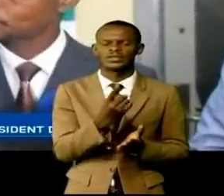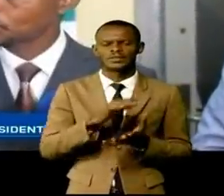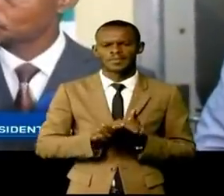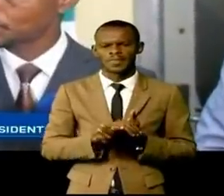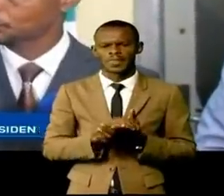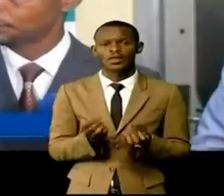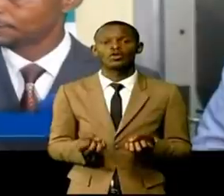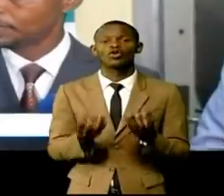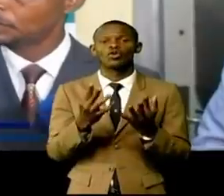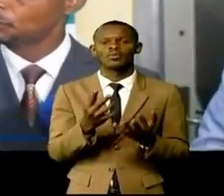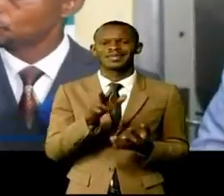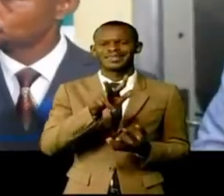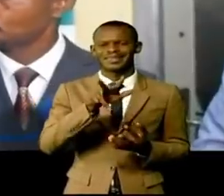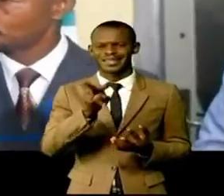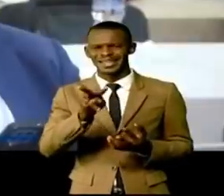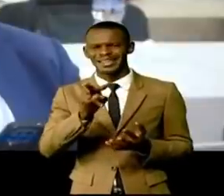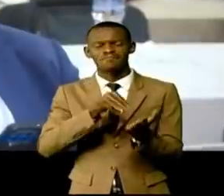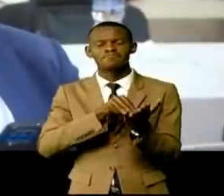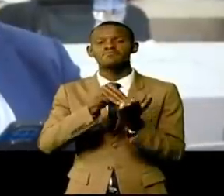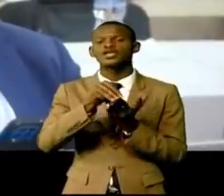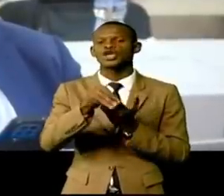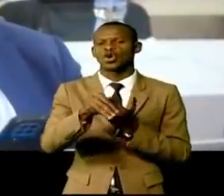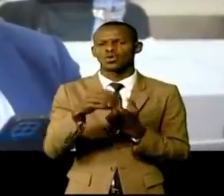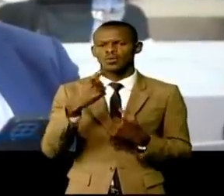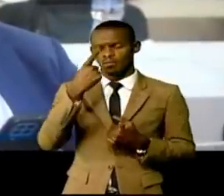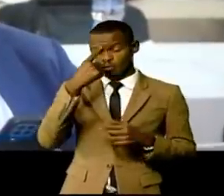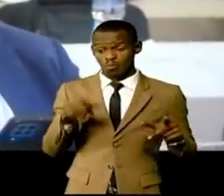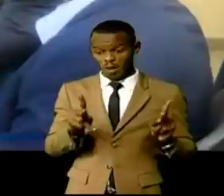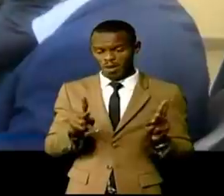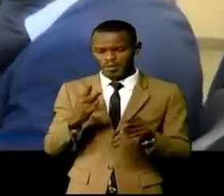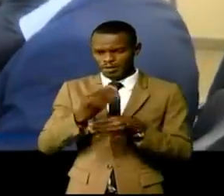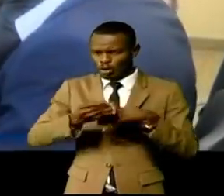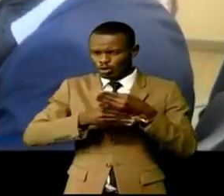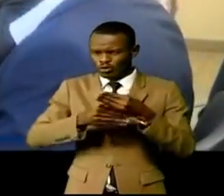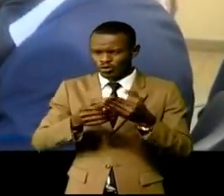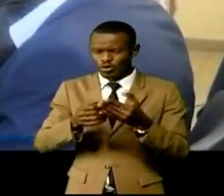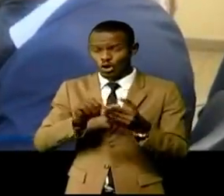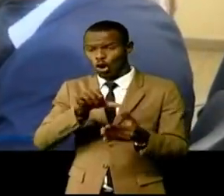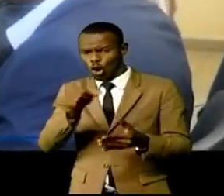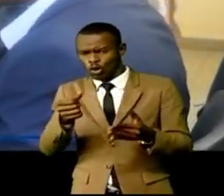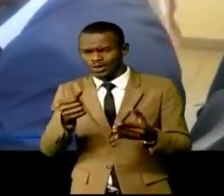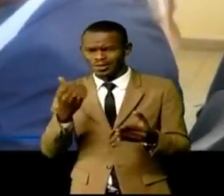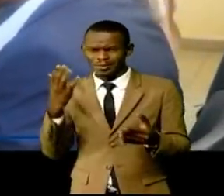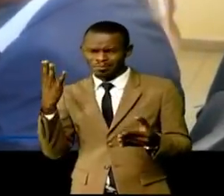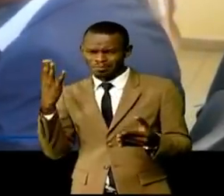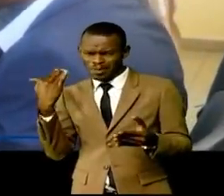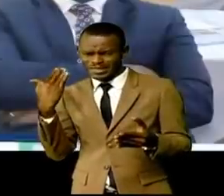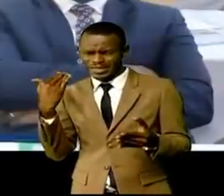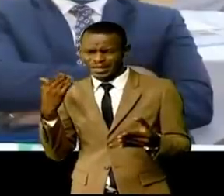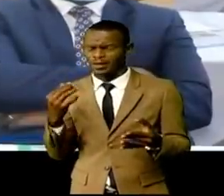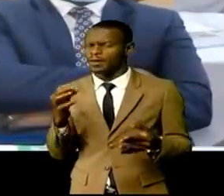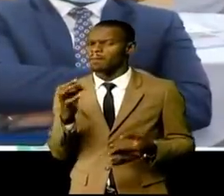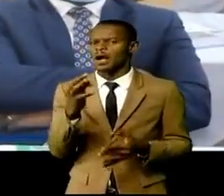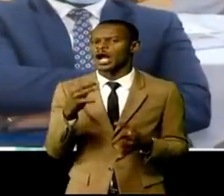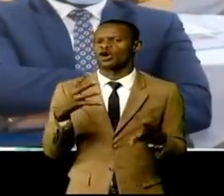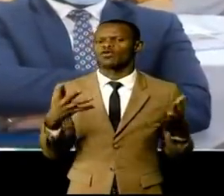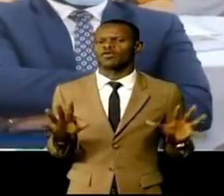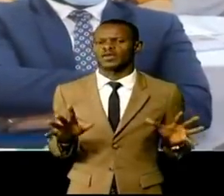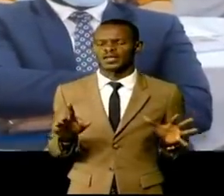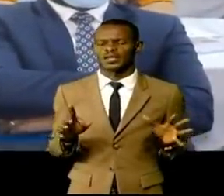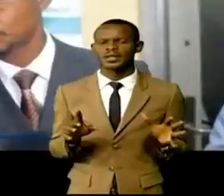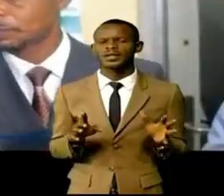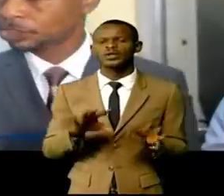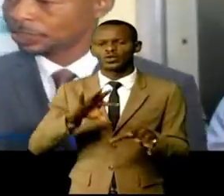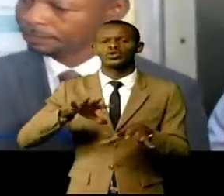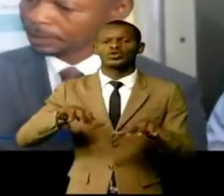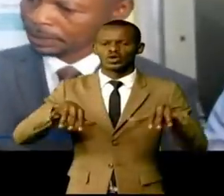ouvrages non encore achevés, notamment les AEP à milieu rural. Nous avons un suivi à faire par rapport aux entreprises qui